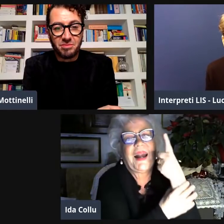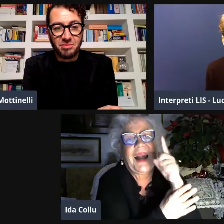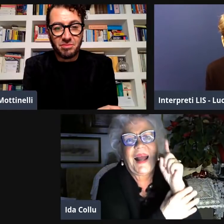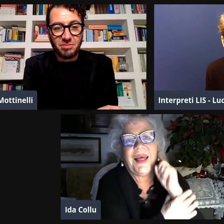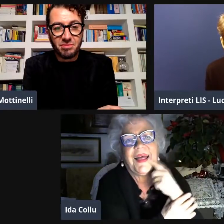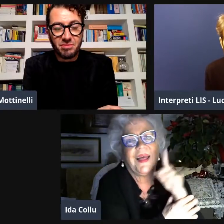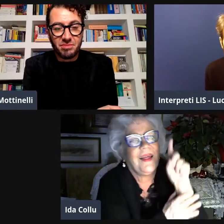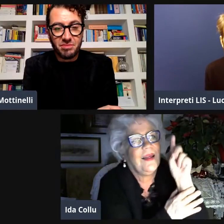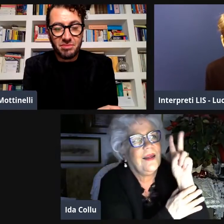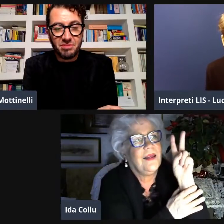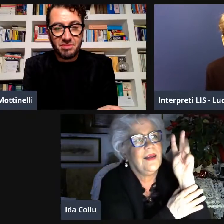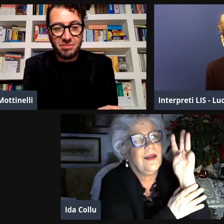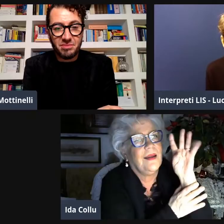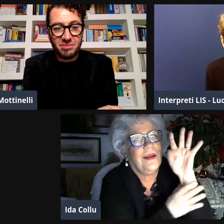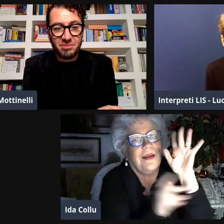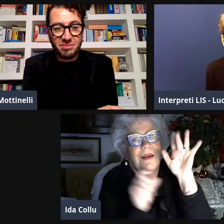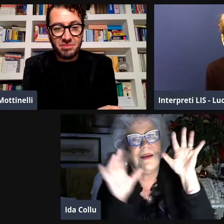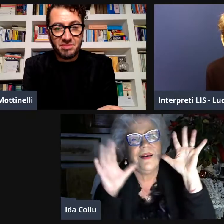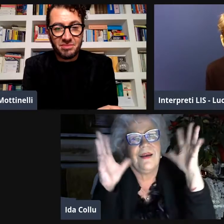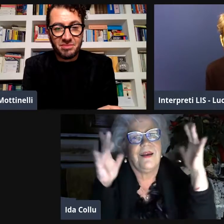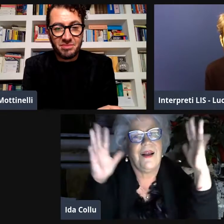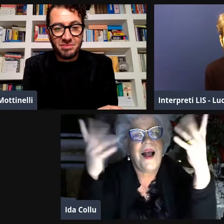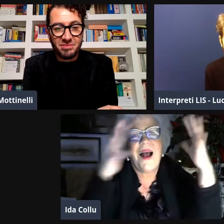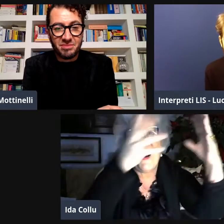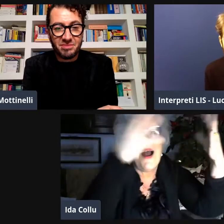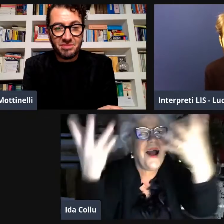emergere dovevano emergere